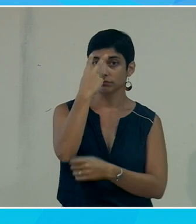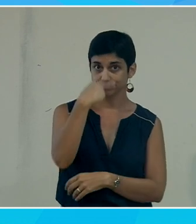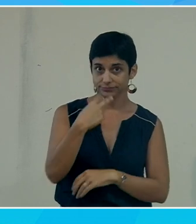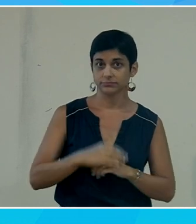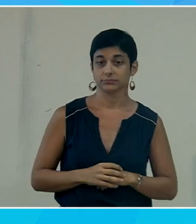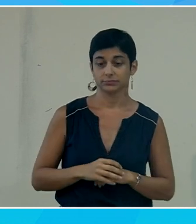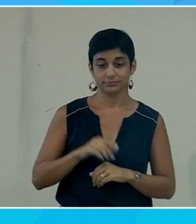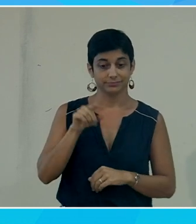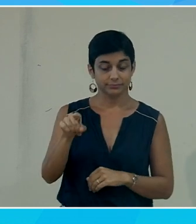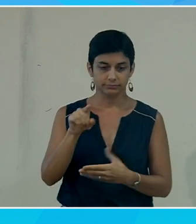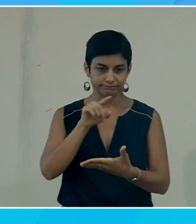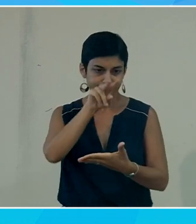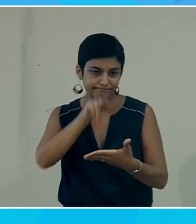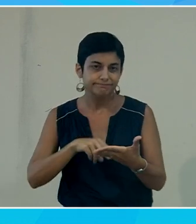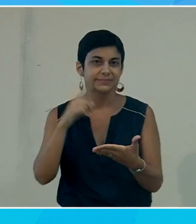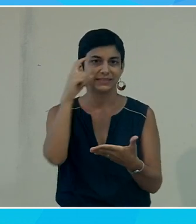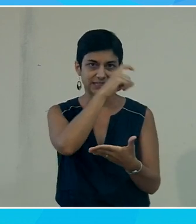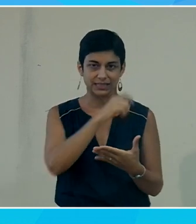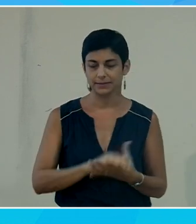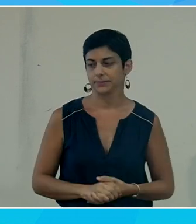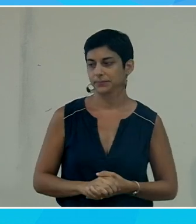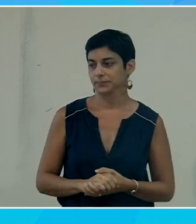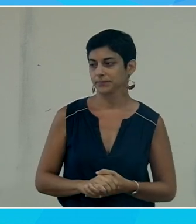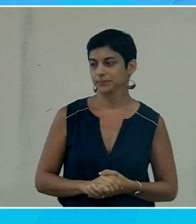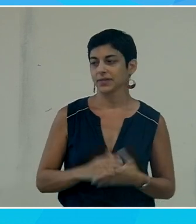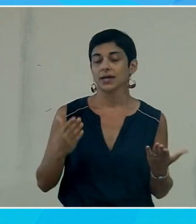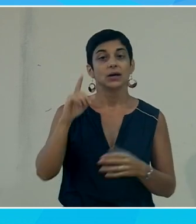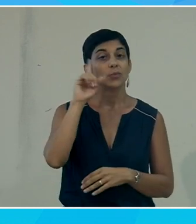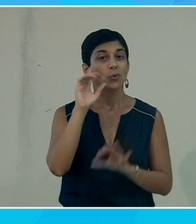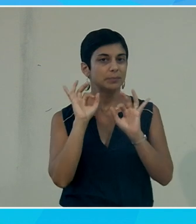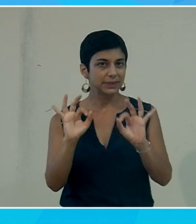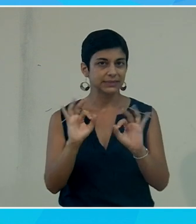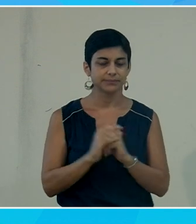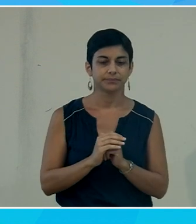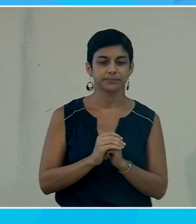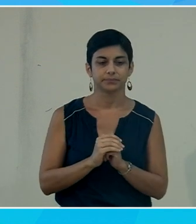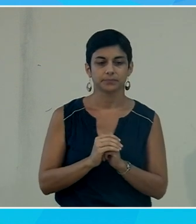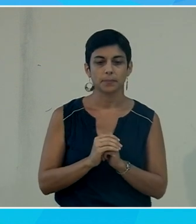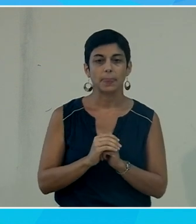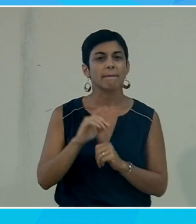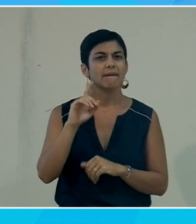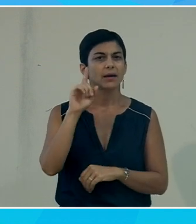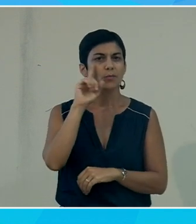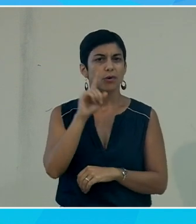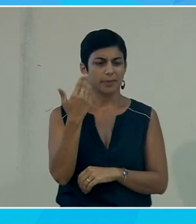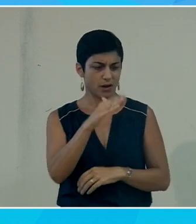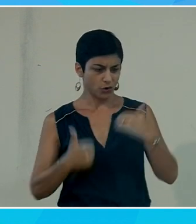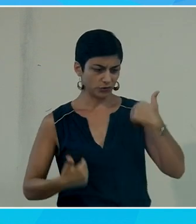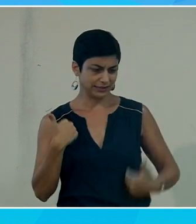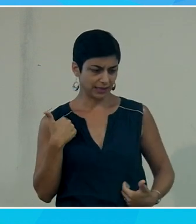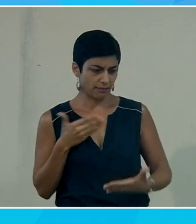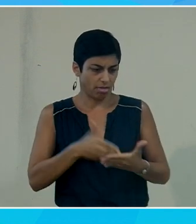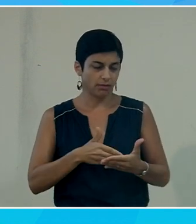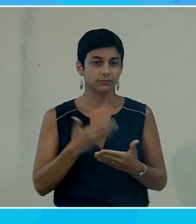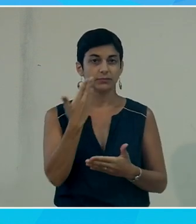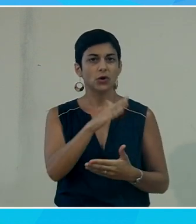avoir des difficultés à le lire. Alors, pourquoi en l'occurrence ? Alors, pourquoi non-voyante ? Pourquoi pas les autres types de handicap ? Les